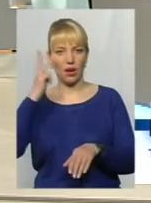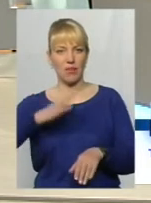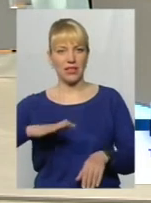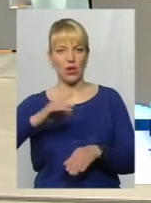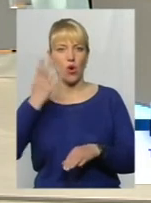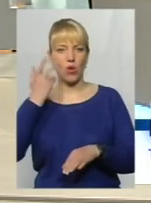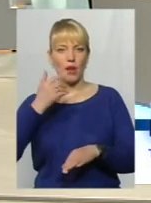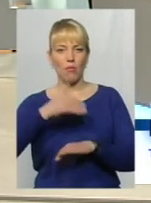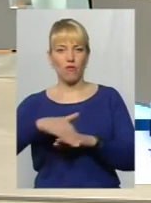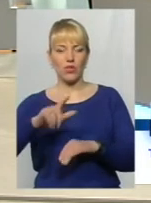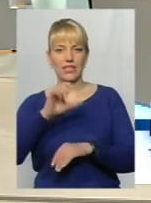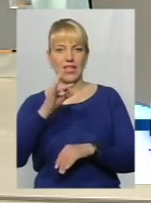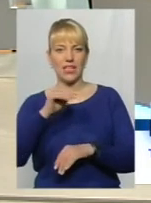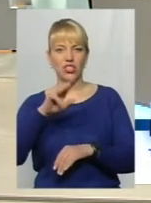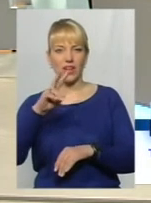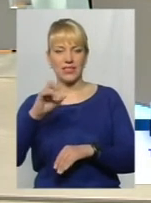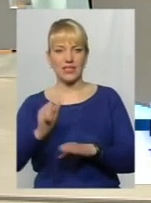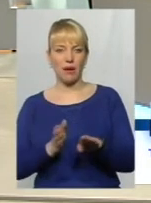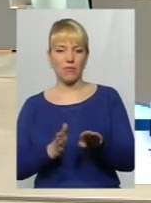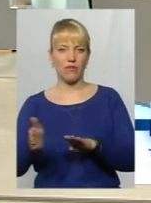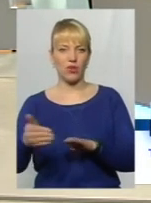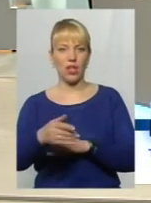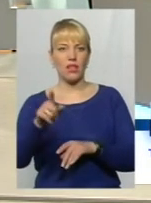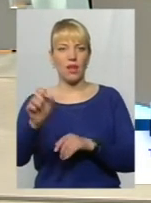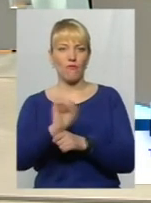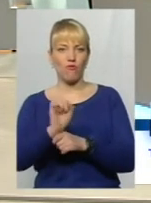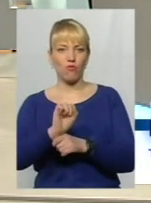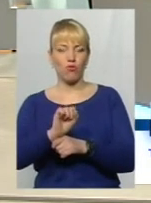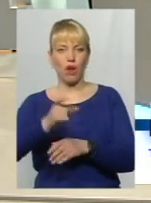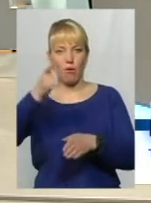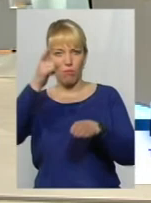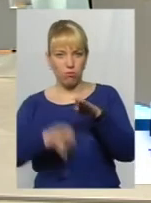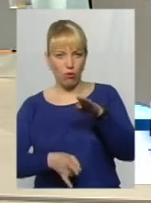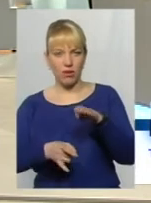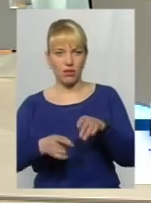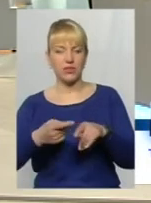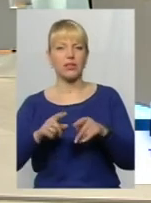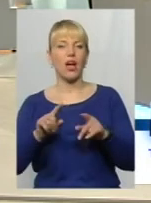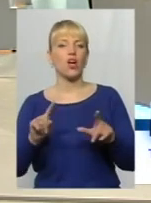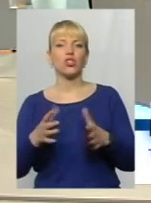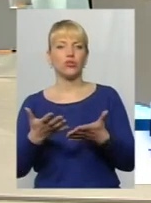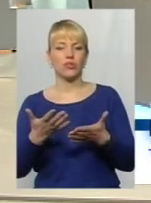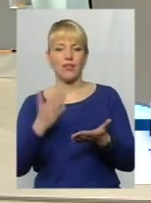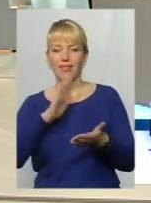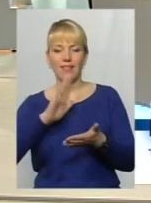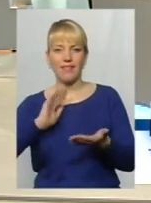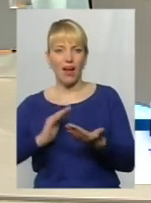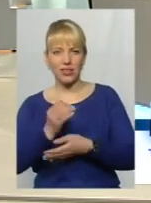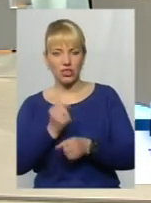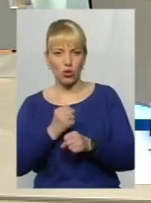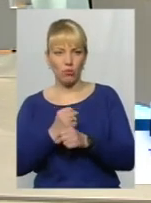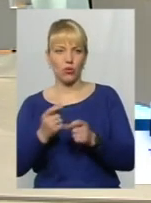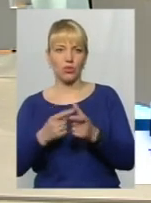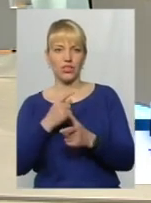вулиці Зарічанській біля набережного кварталу там фура провалилась. А це наслідок чого? Це неякісні роботи?